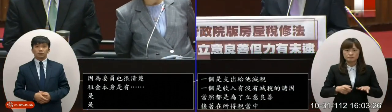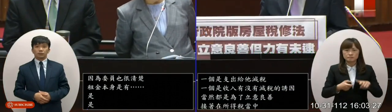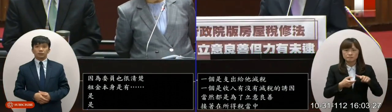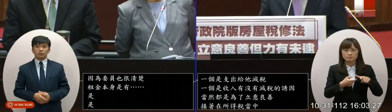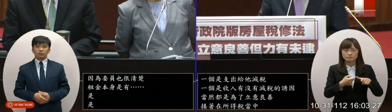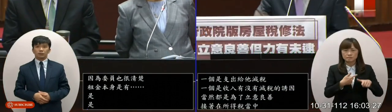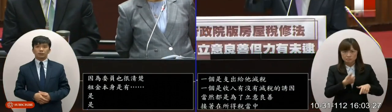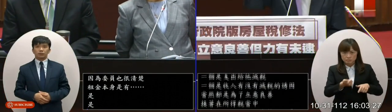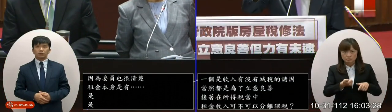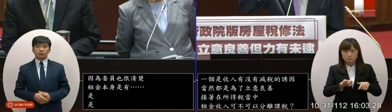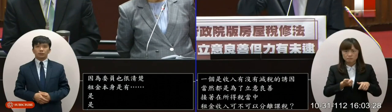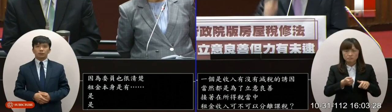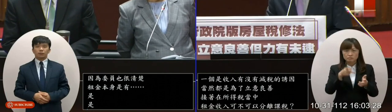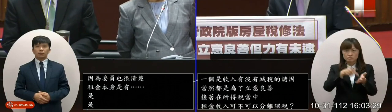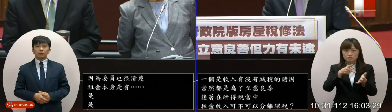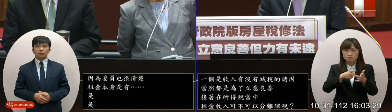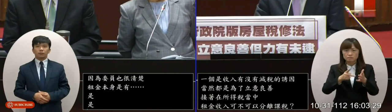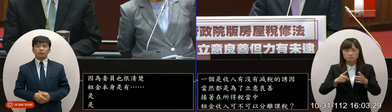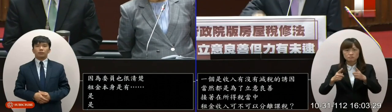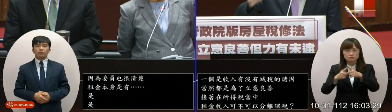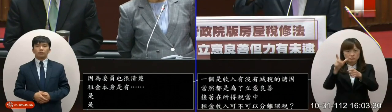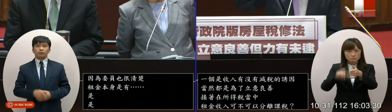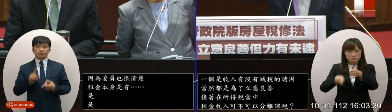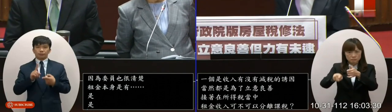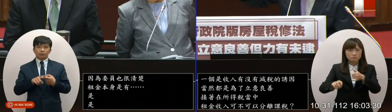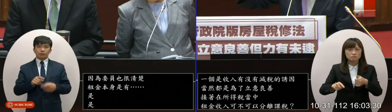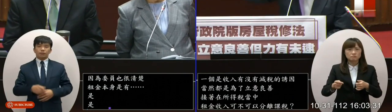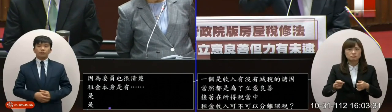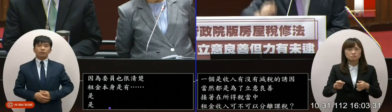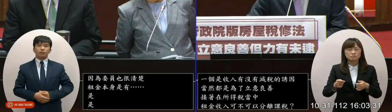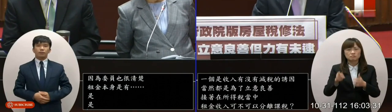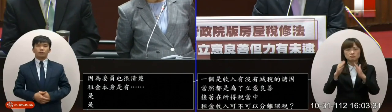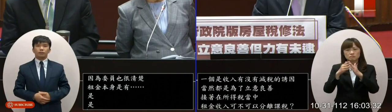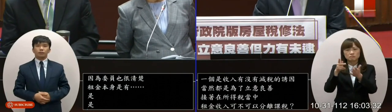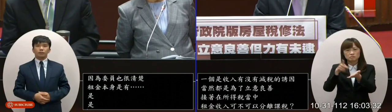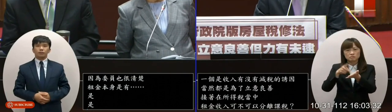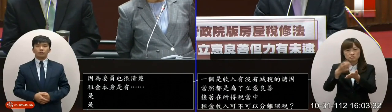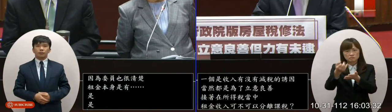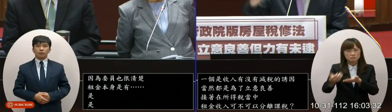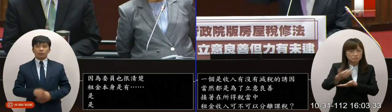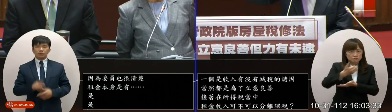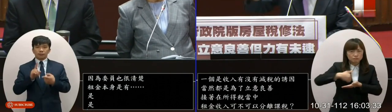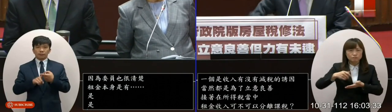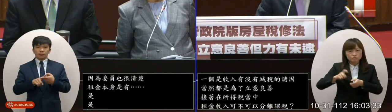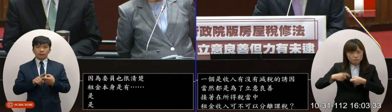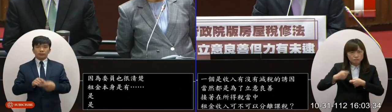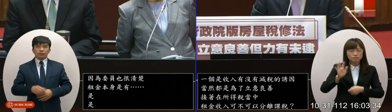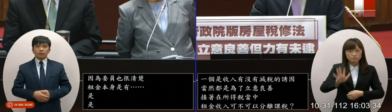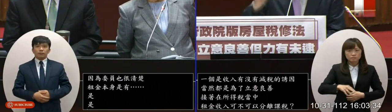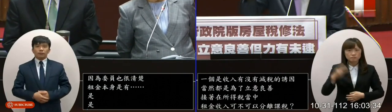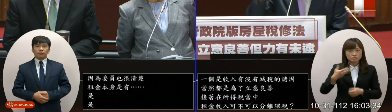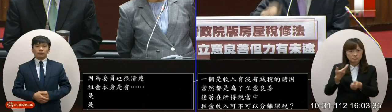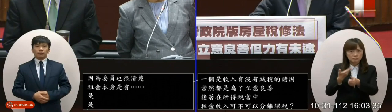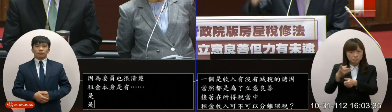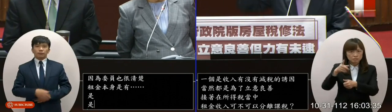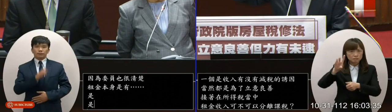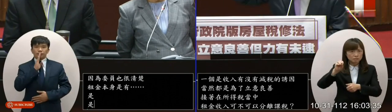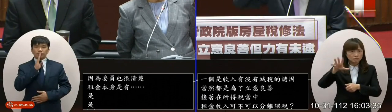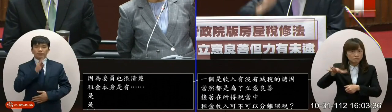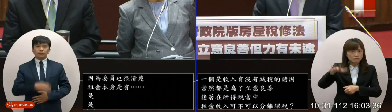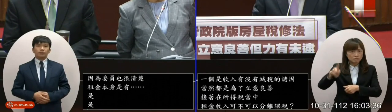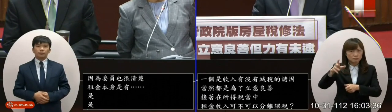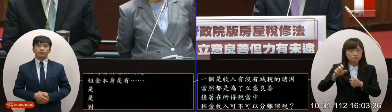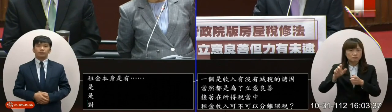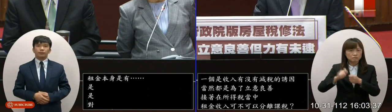包租貸管當中其實都有租金的收入甚至在房屋稅立下稅都會給他優惠另外會給他1萬5以下就是稅